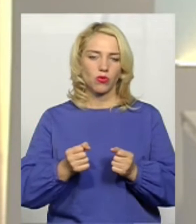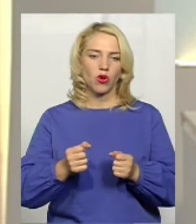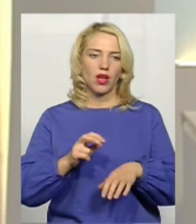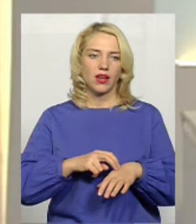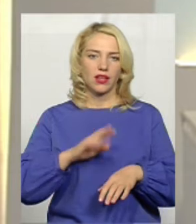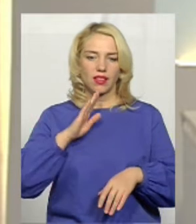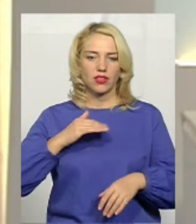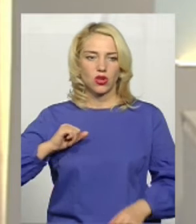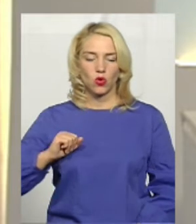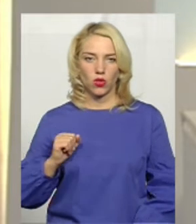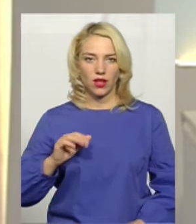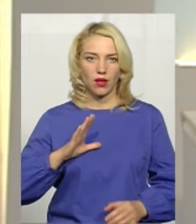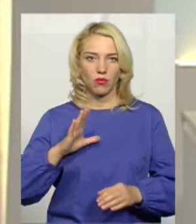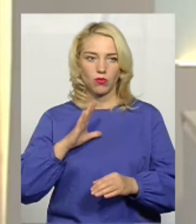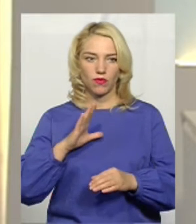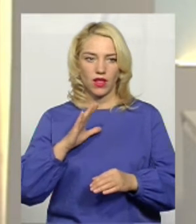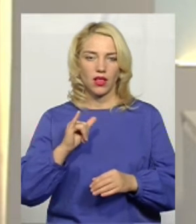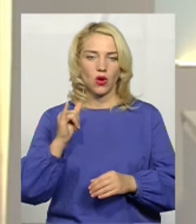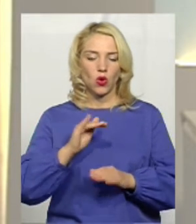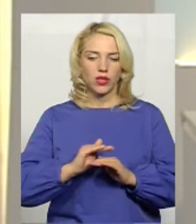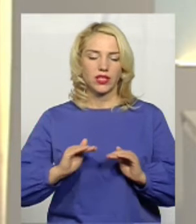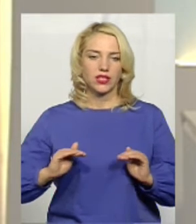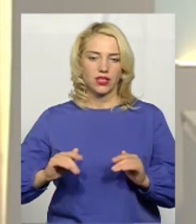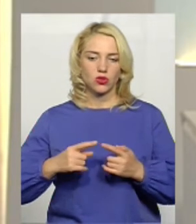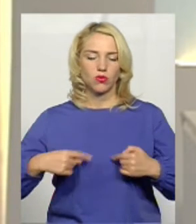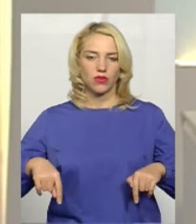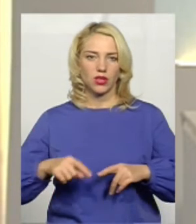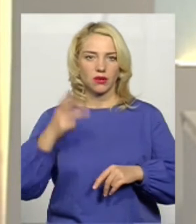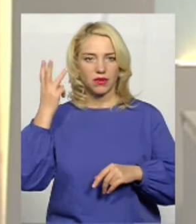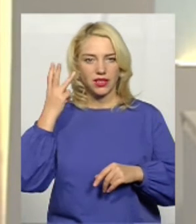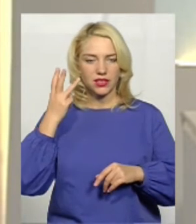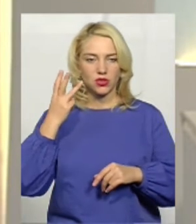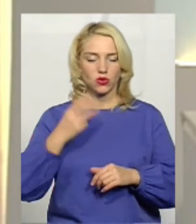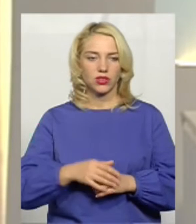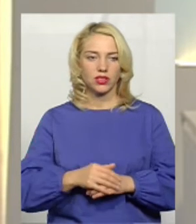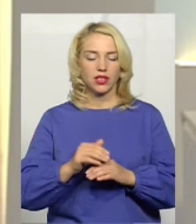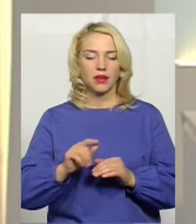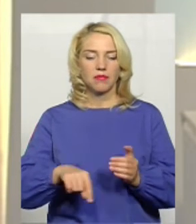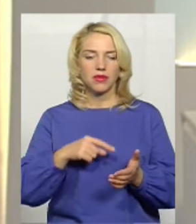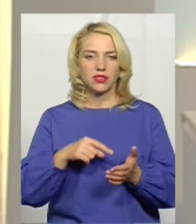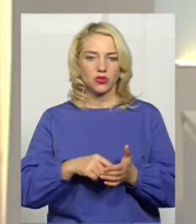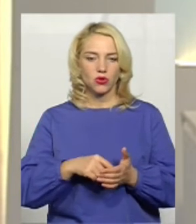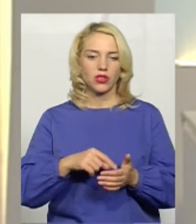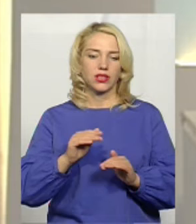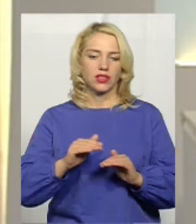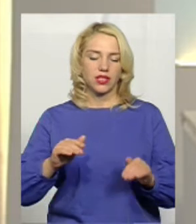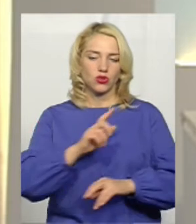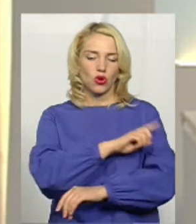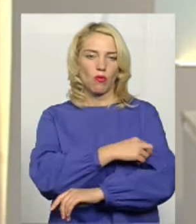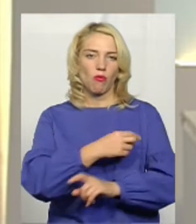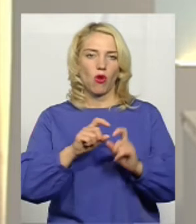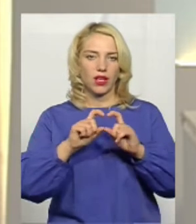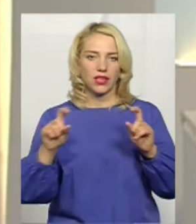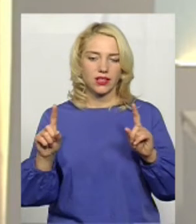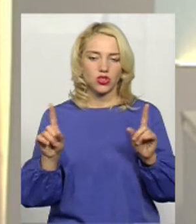колега Леся Боровець побувала у дитячому відділенні Хмельницької міської дитячої поліклініки. Що